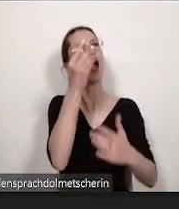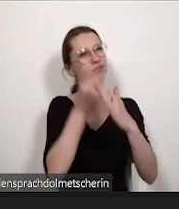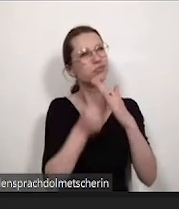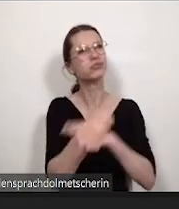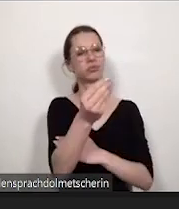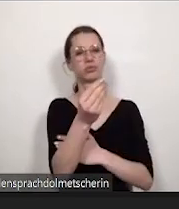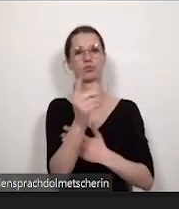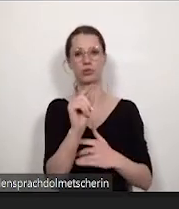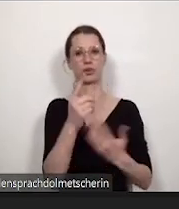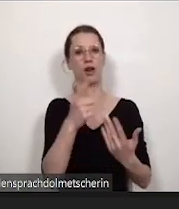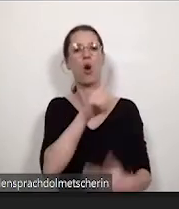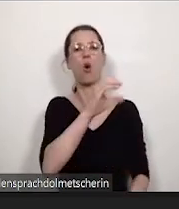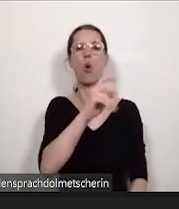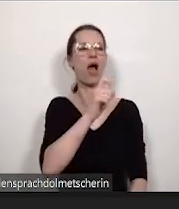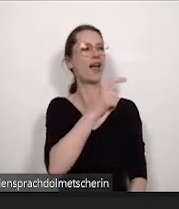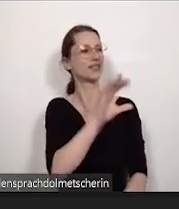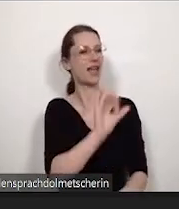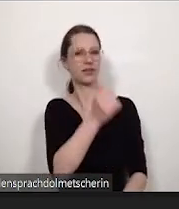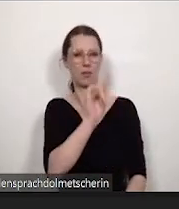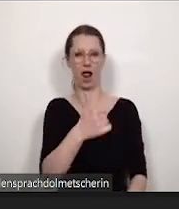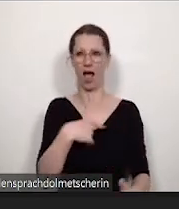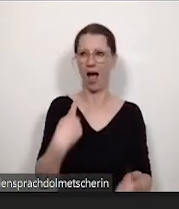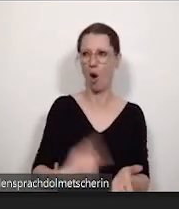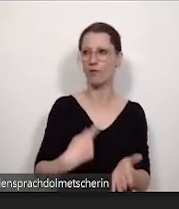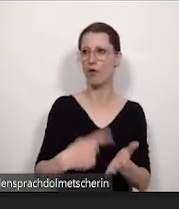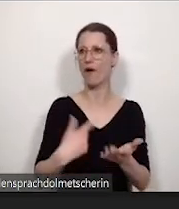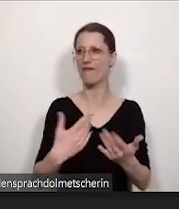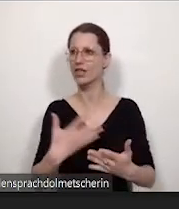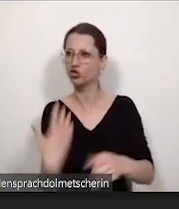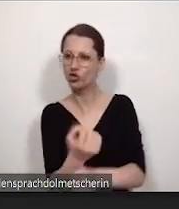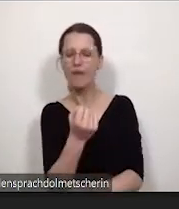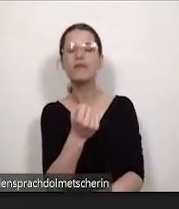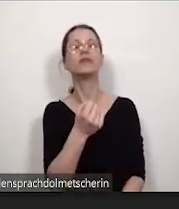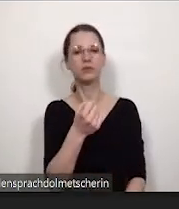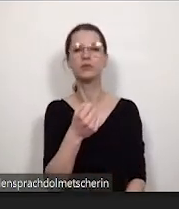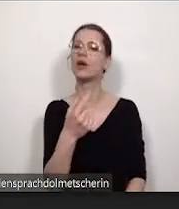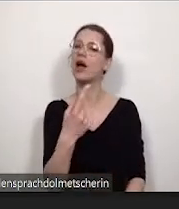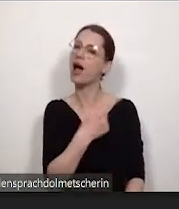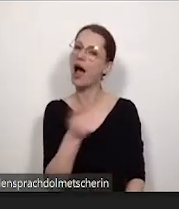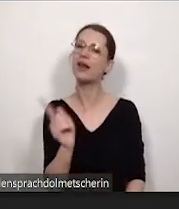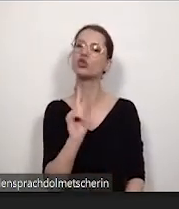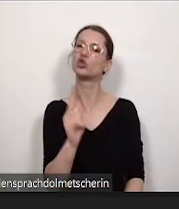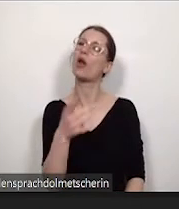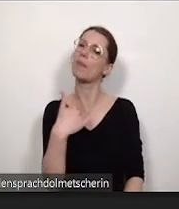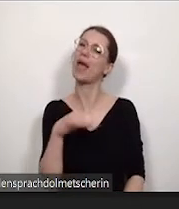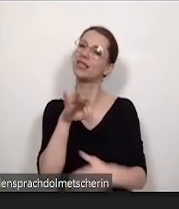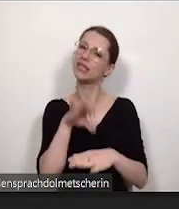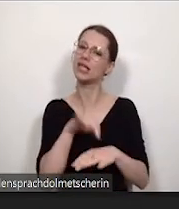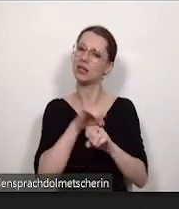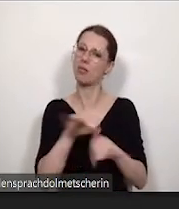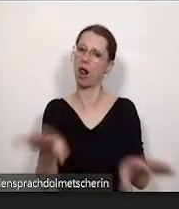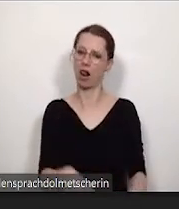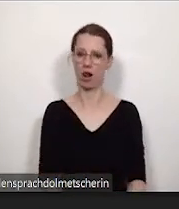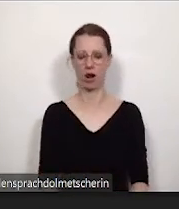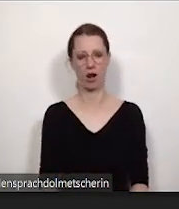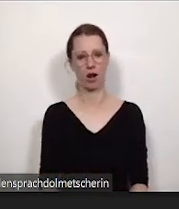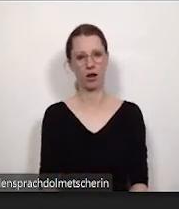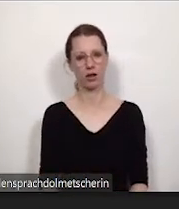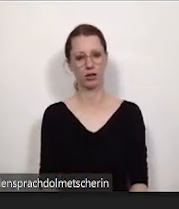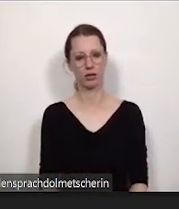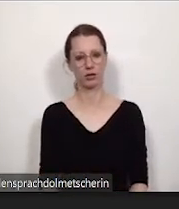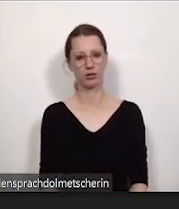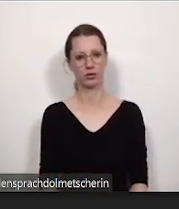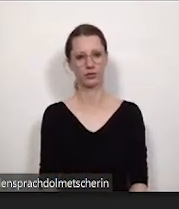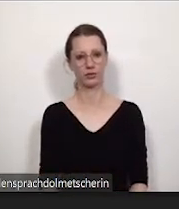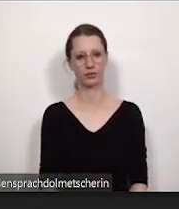Erstsemesterin Lola meistert. Und damit sollen sensibilisiert werden, und zwar die Hochschulakteurinnen für